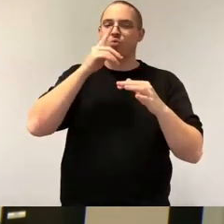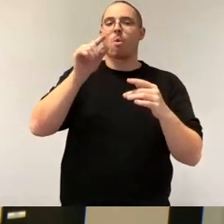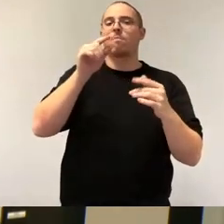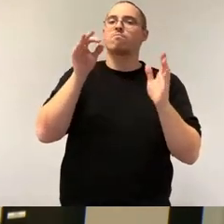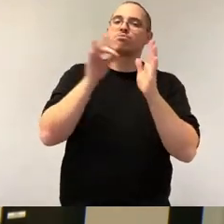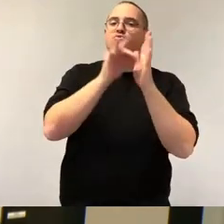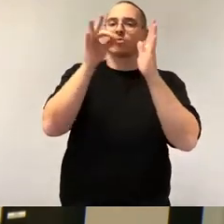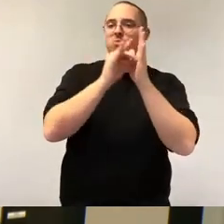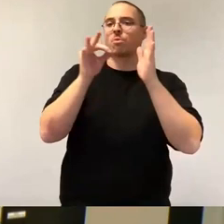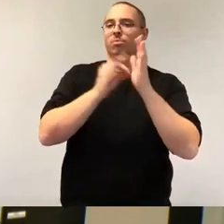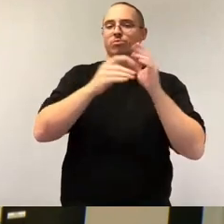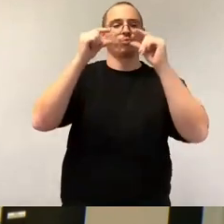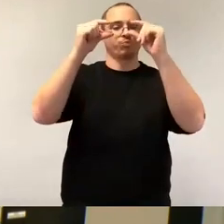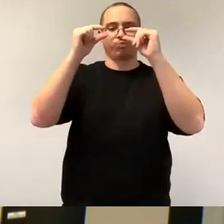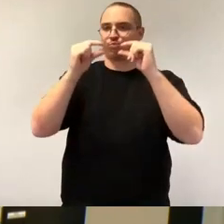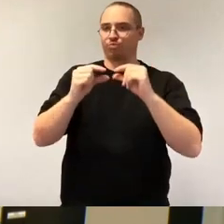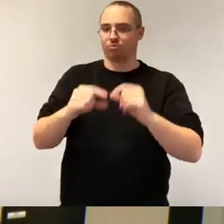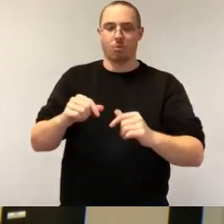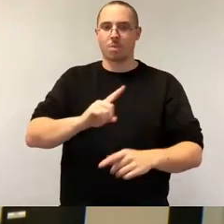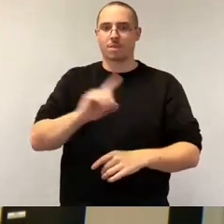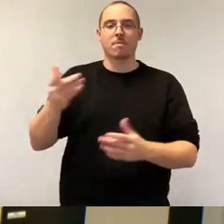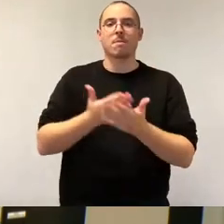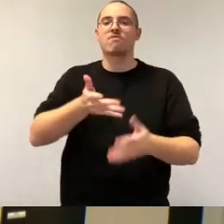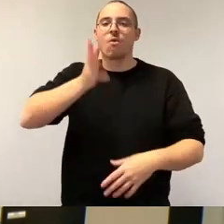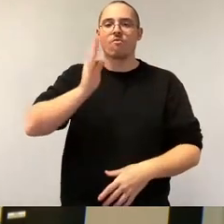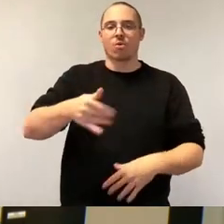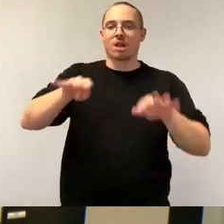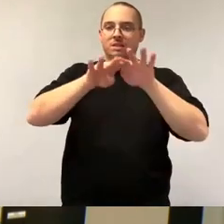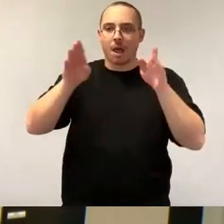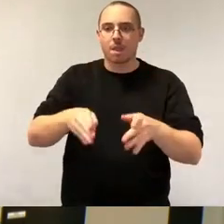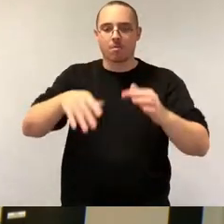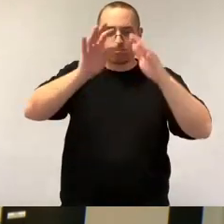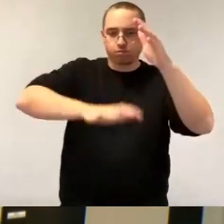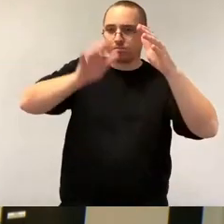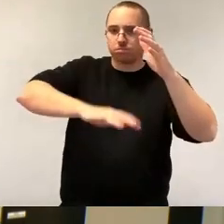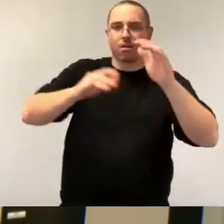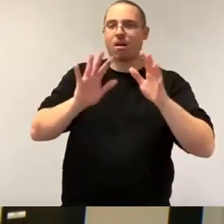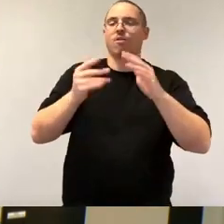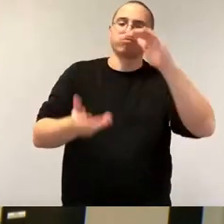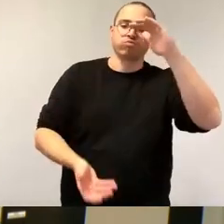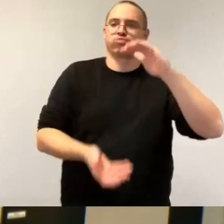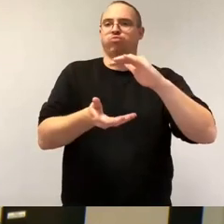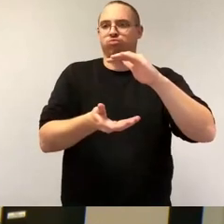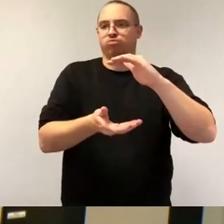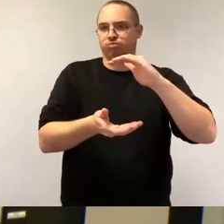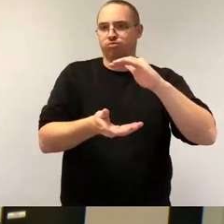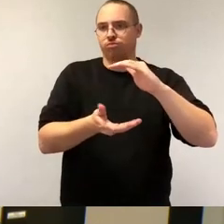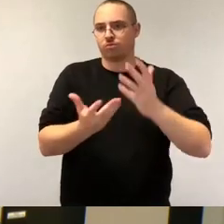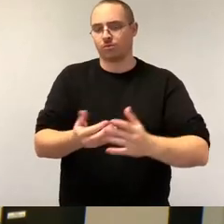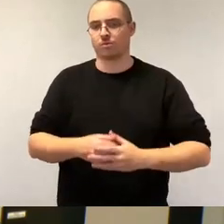aber einfach in überschaubarer Form der Beleg dafür, dass an alles gedacht worden ist, was heute auch angesprochen worden ist. Bei